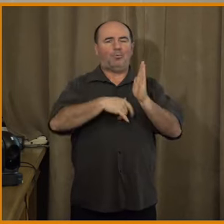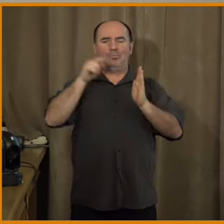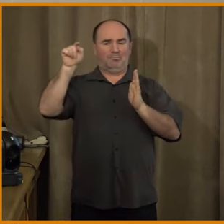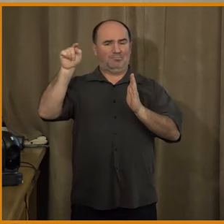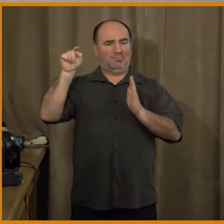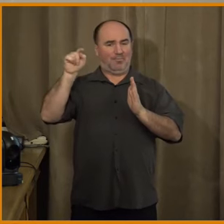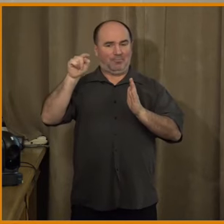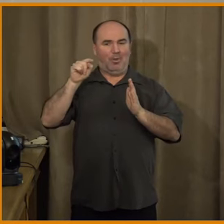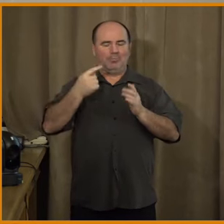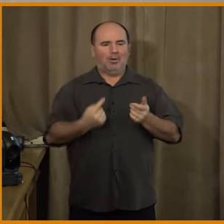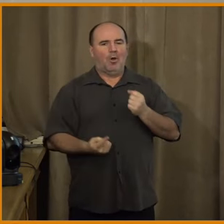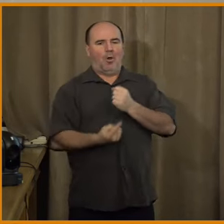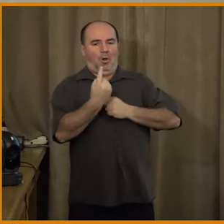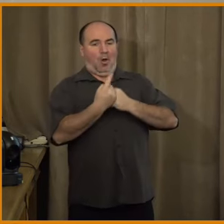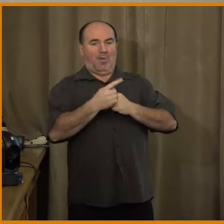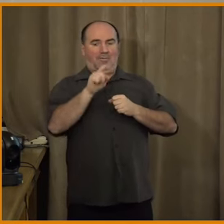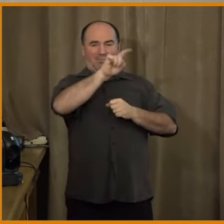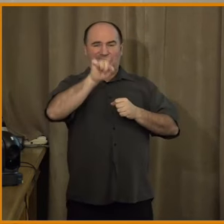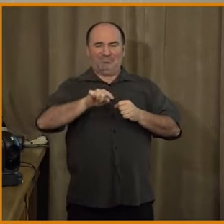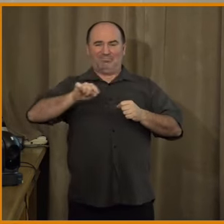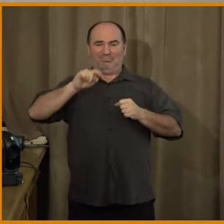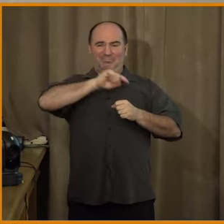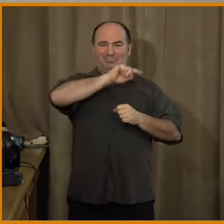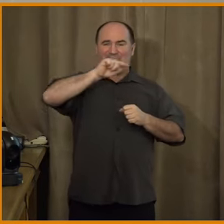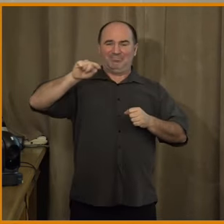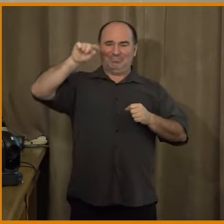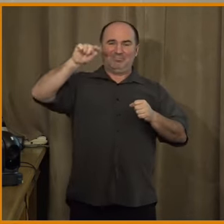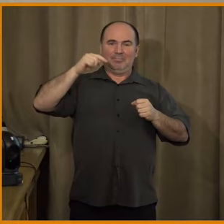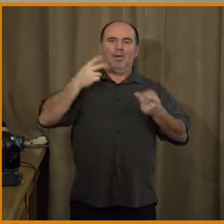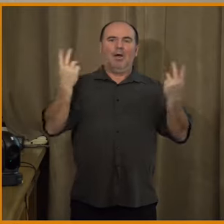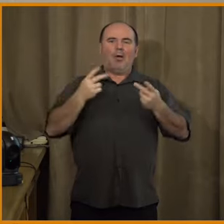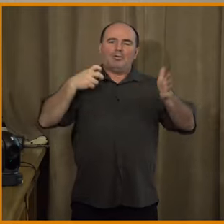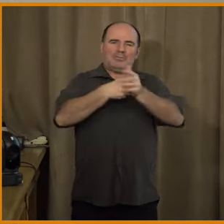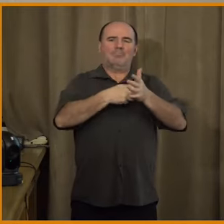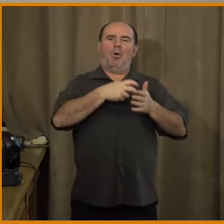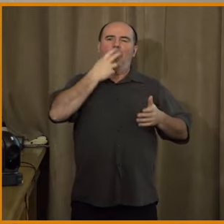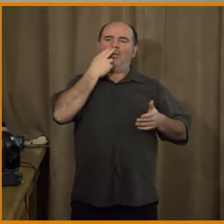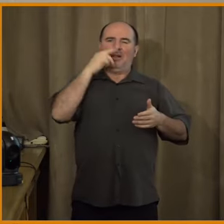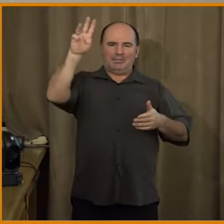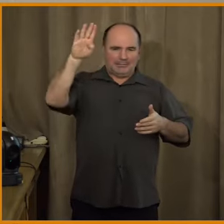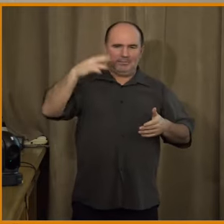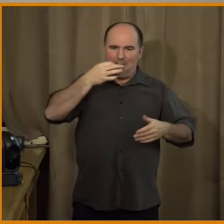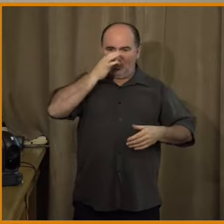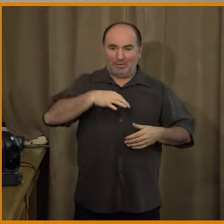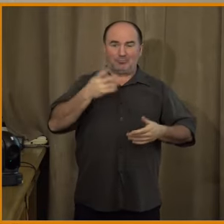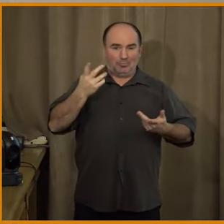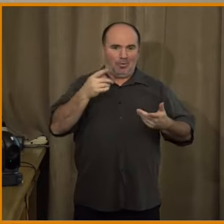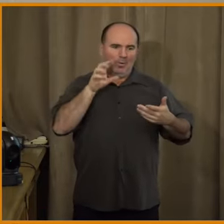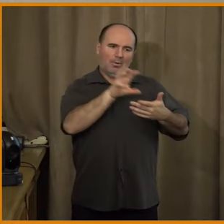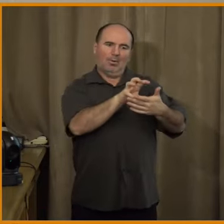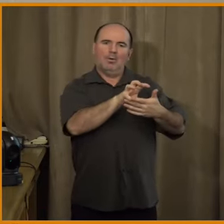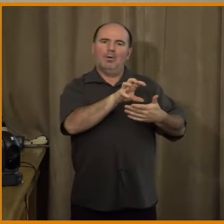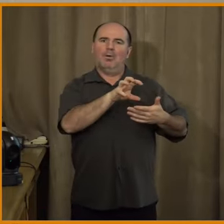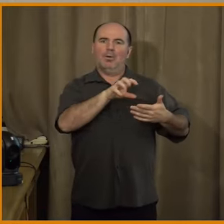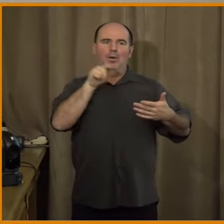obdvíjí svastika v nějakém videu. Když je to historické video o původu nazistického Německa, tak vám to automaticky třeba